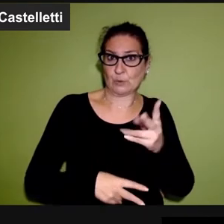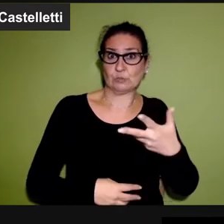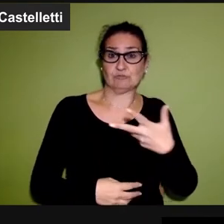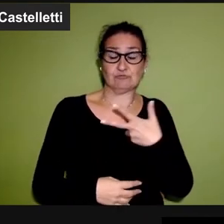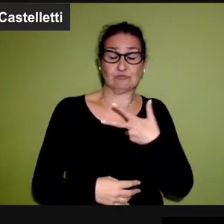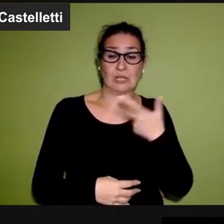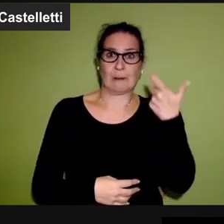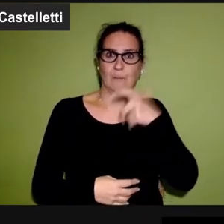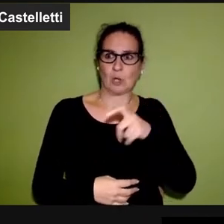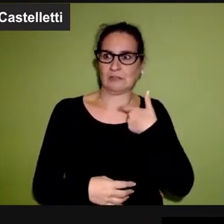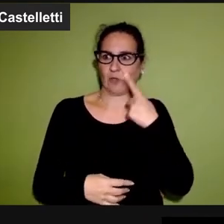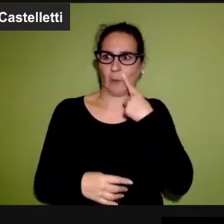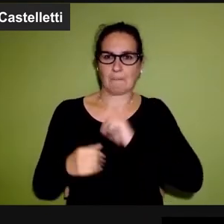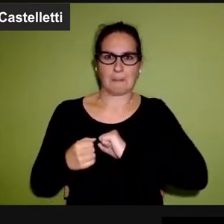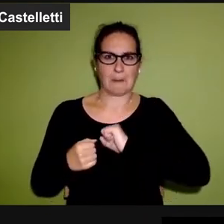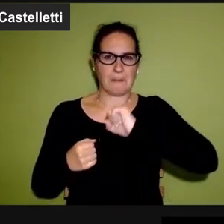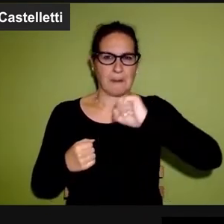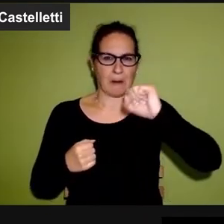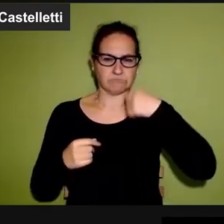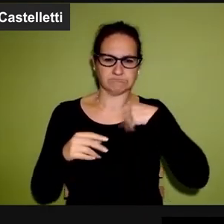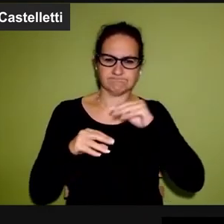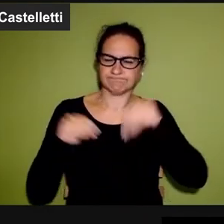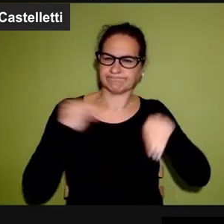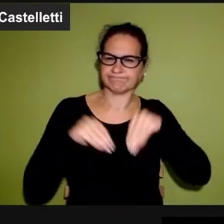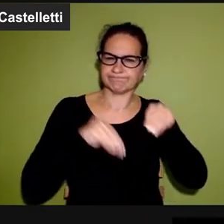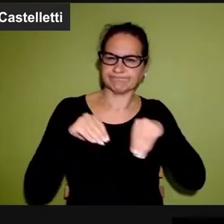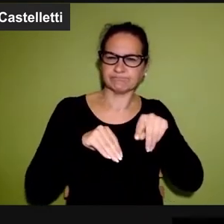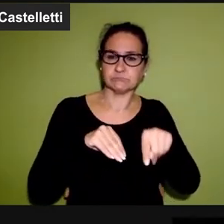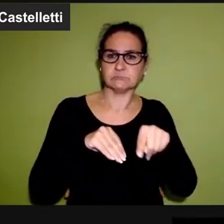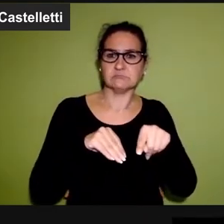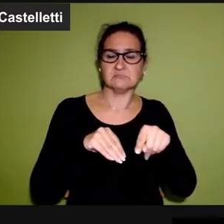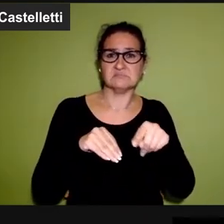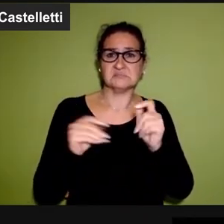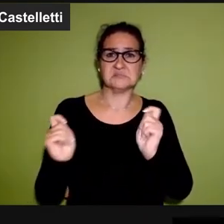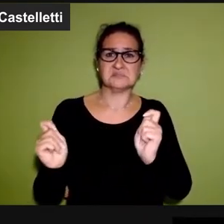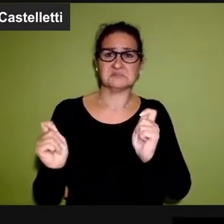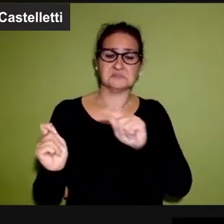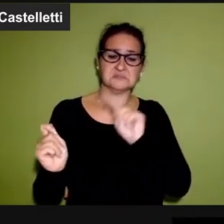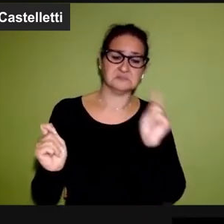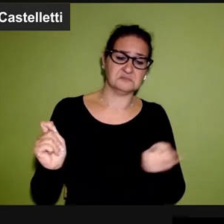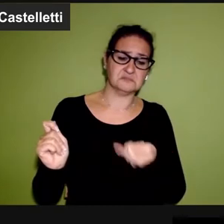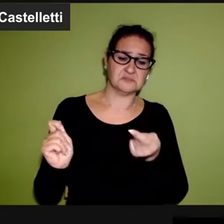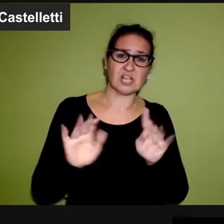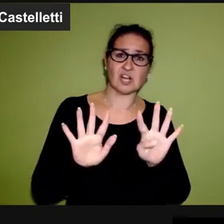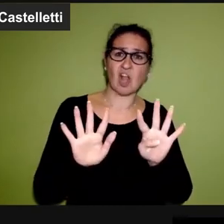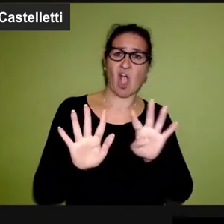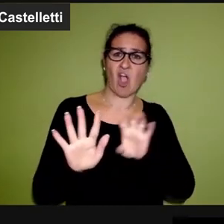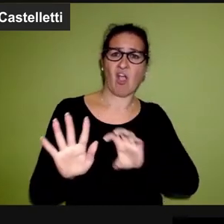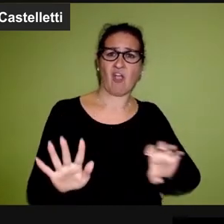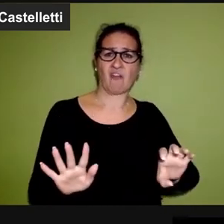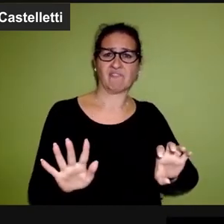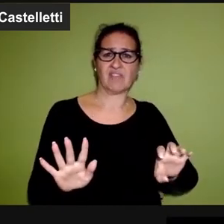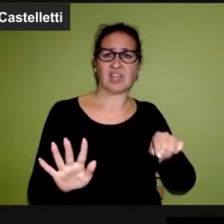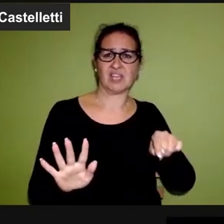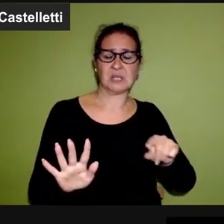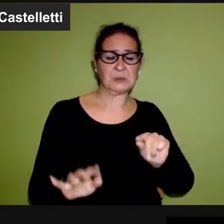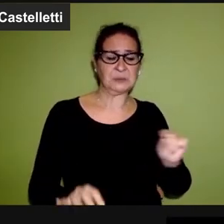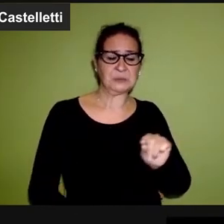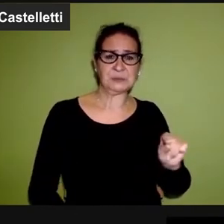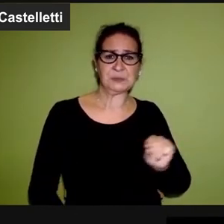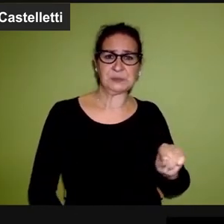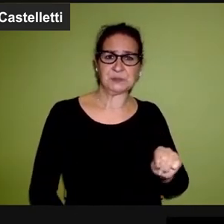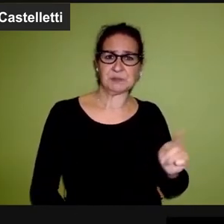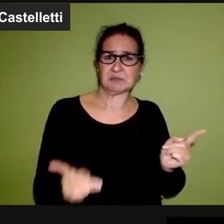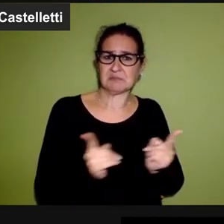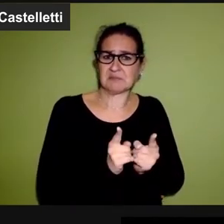faceva di più perché c'era la famosa escalation, era, se andava bene, a pagina 9 in basso a